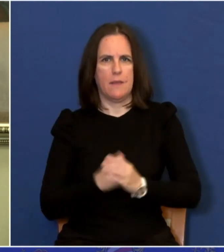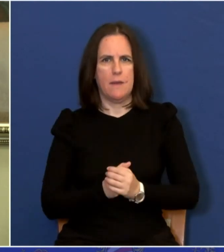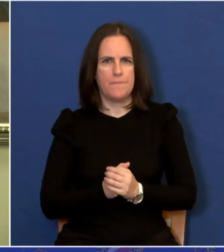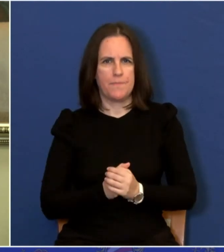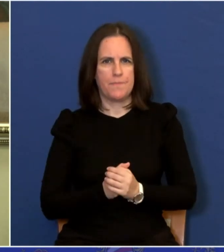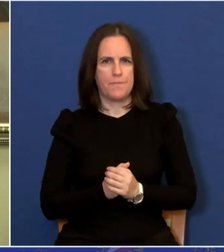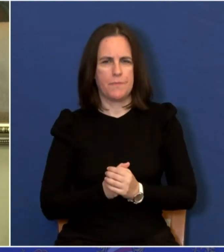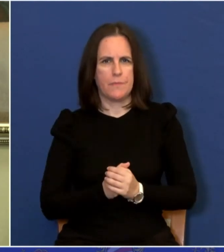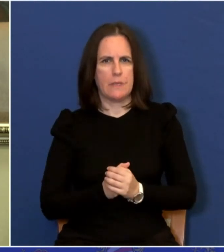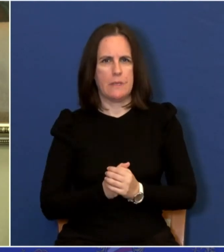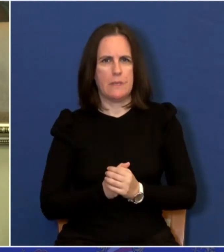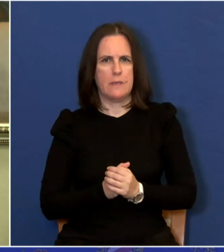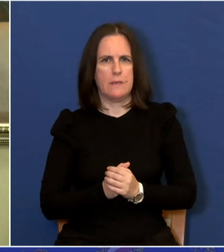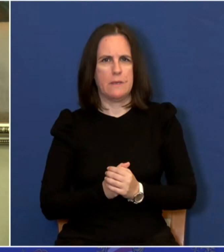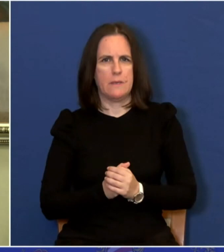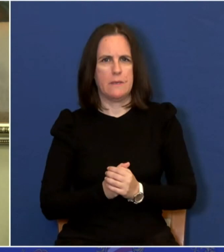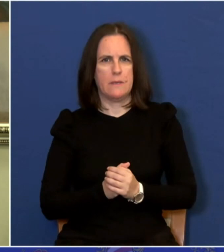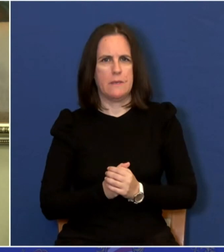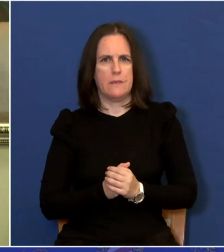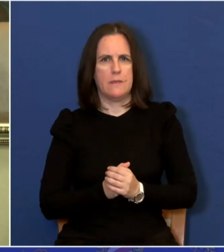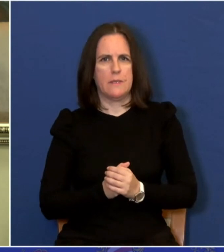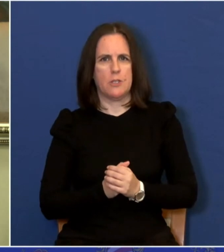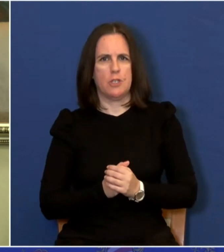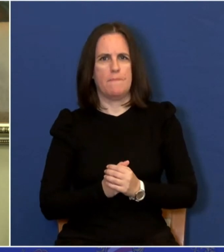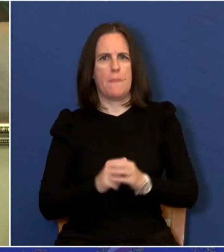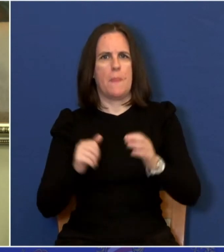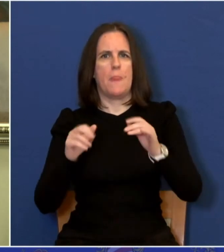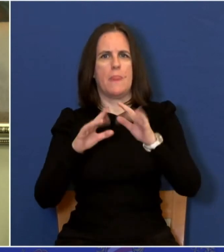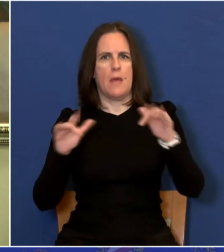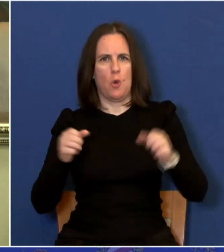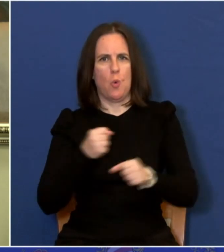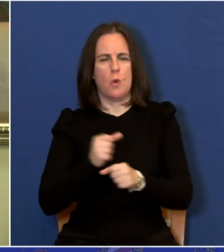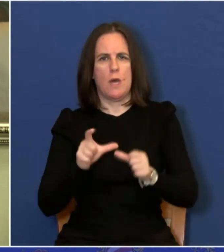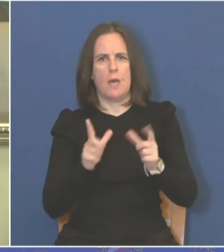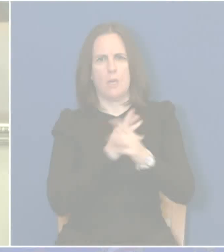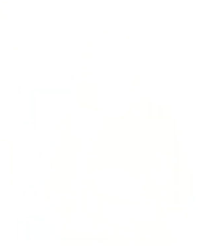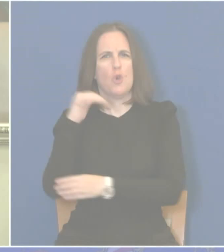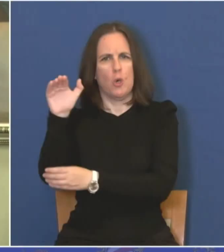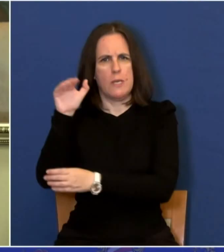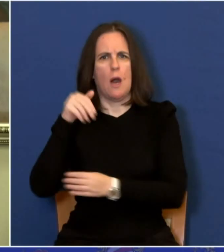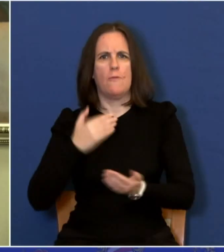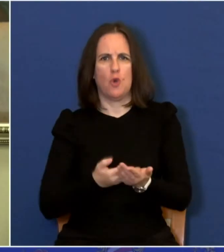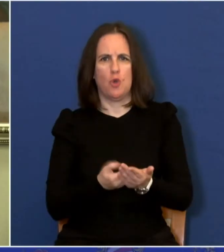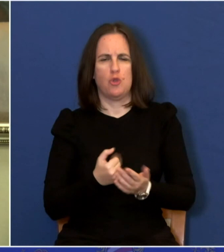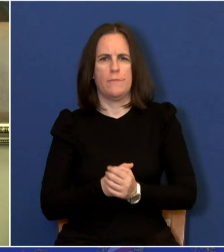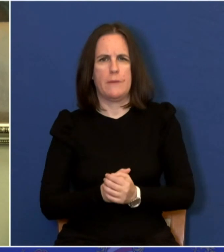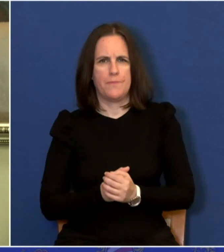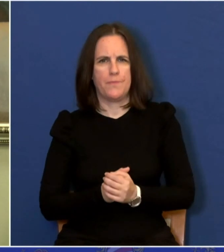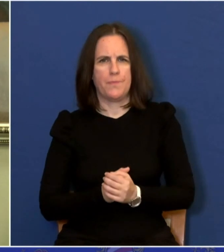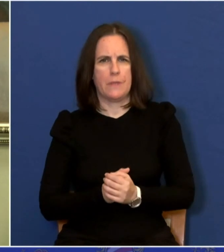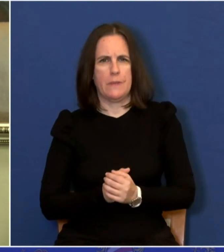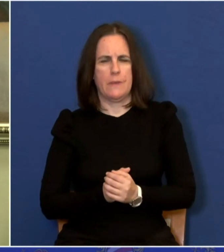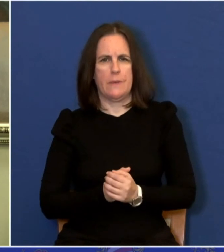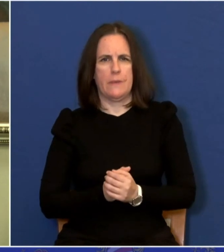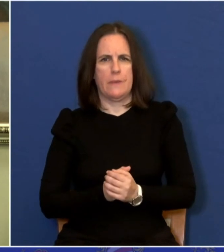kako hoćete, davanju, luke, gruž, u koncesiju Turcima i Francuzima. U tome sam imao danas to mogu